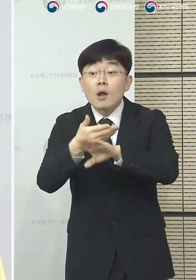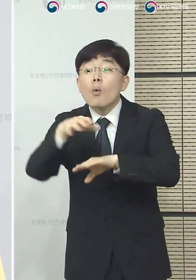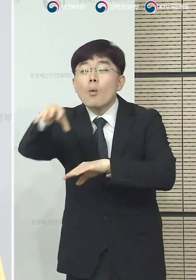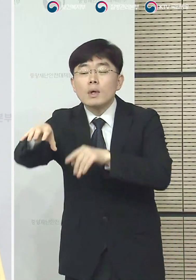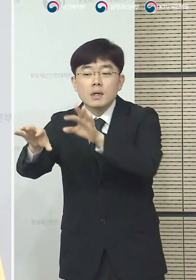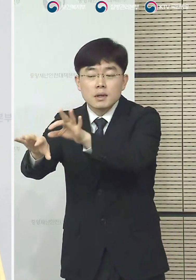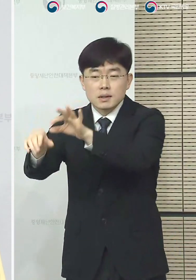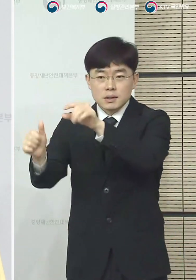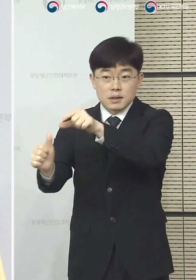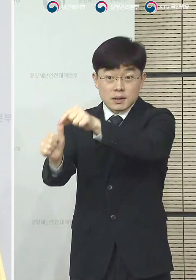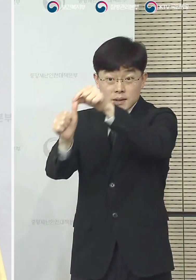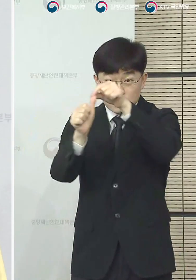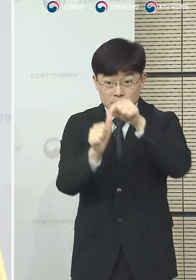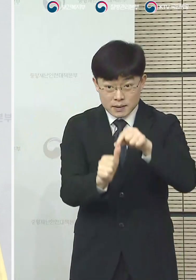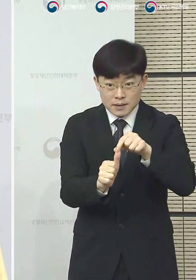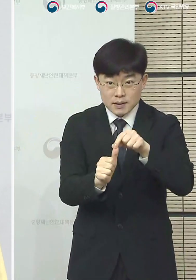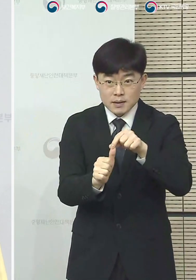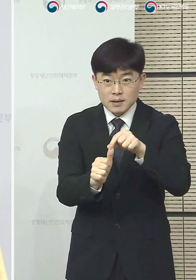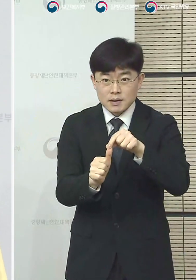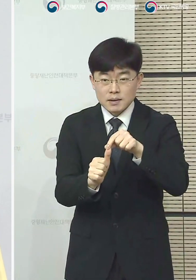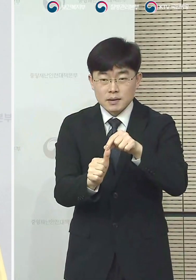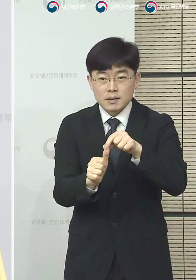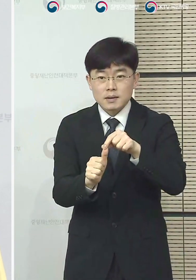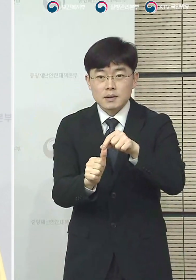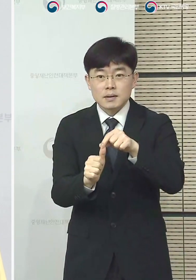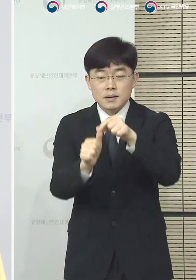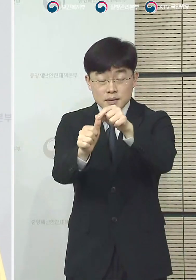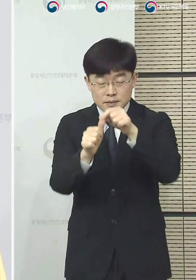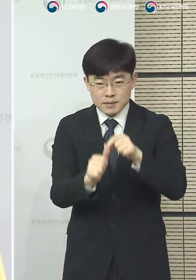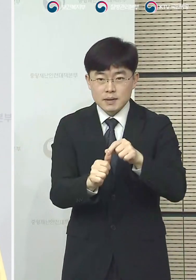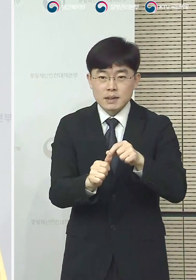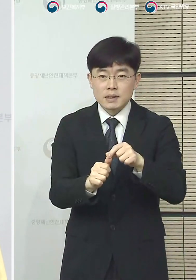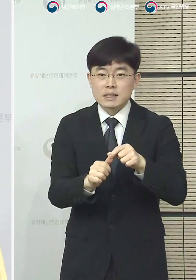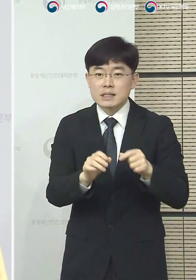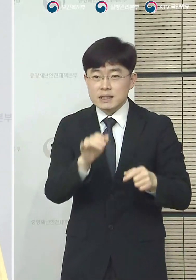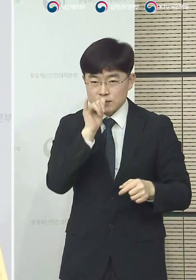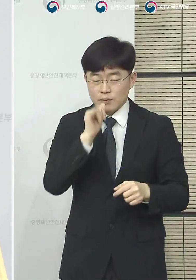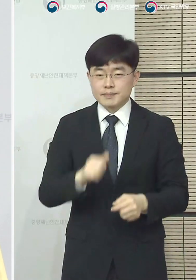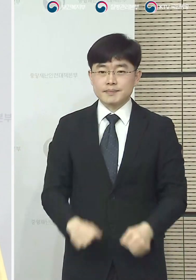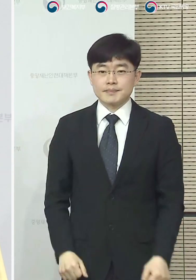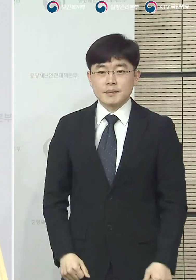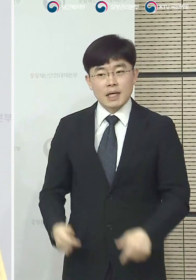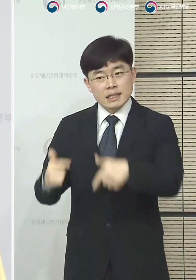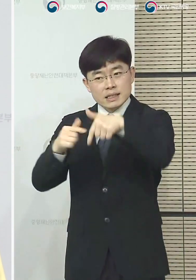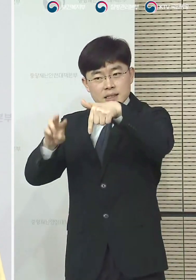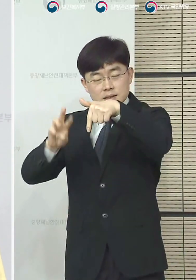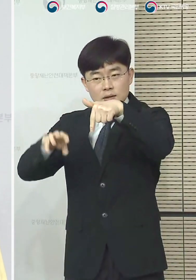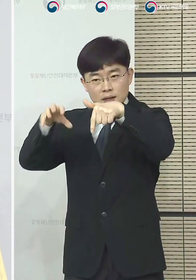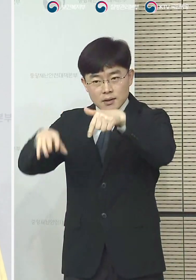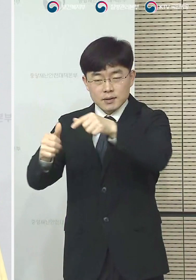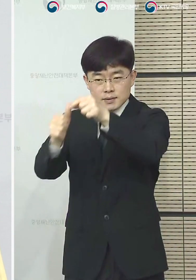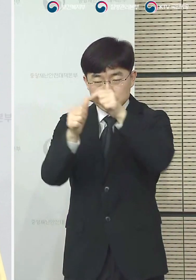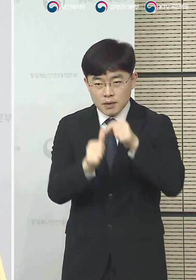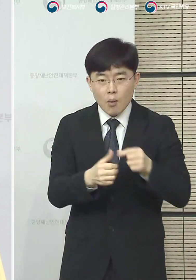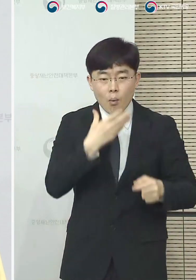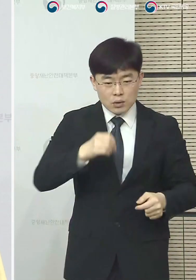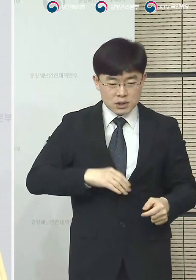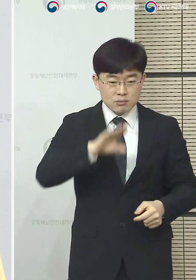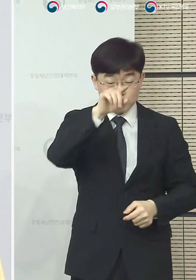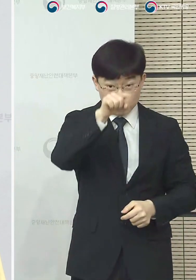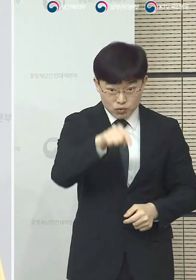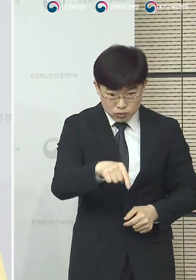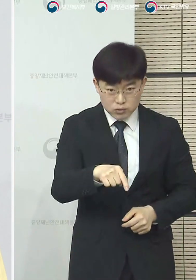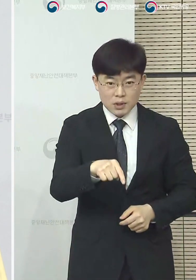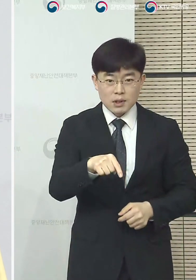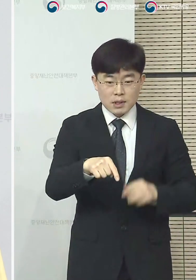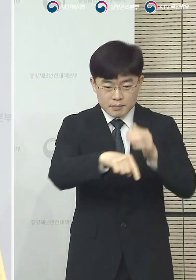주로 특별 입국 절차를 담당하게 해야 되는 인천공항 검역소로 한 8명 또 복지부의